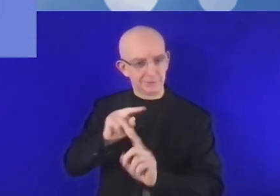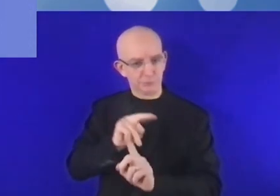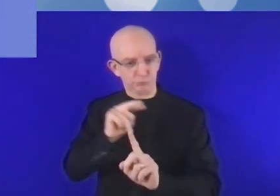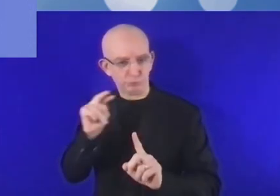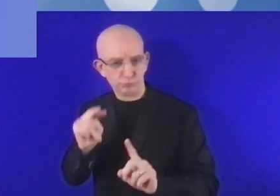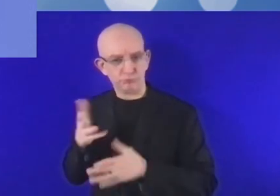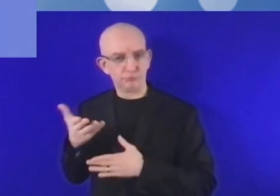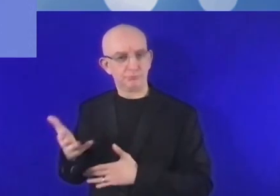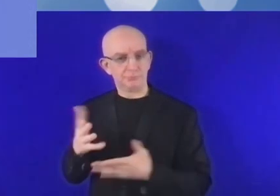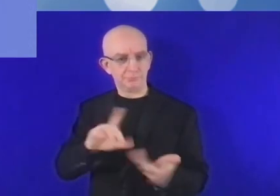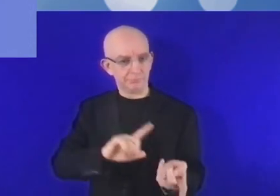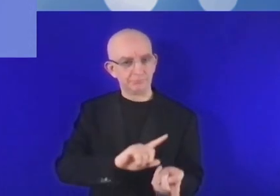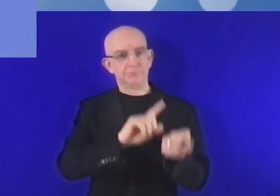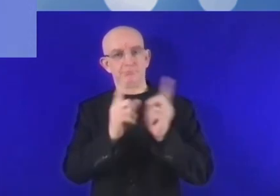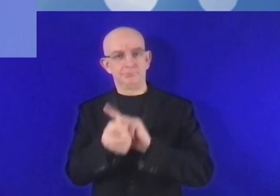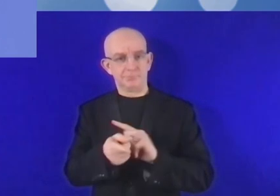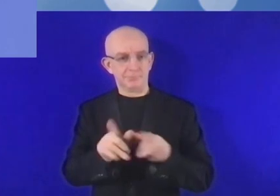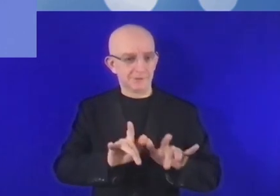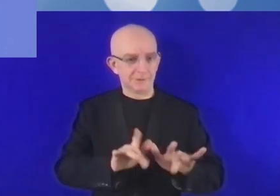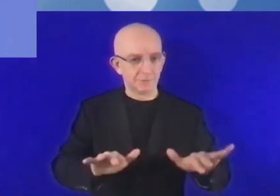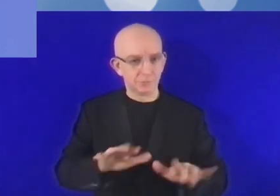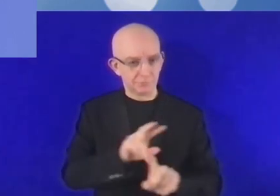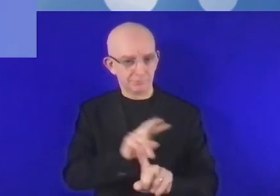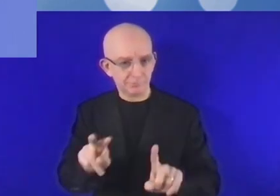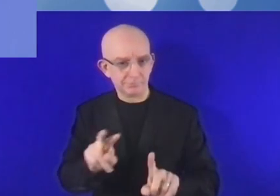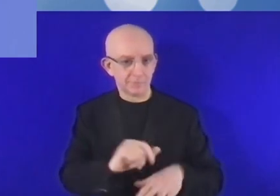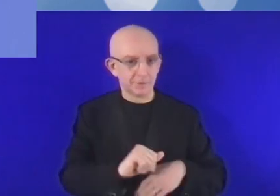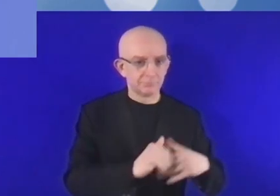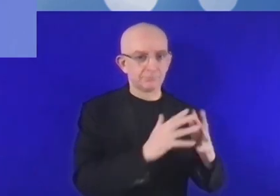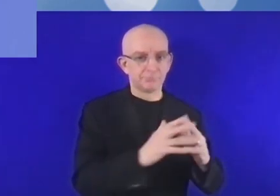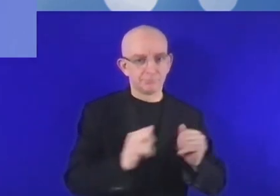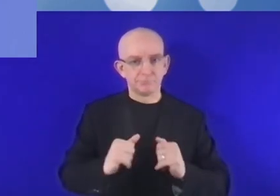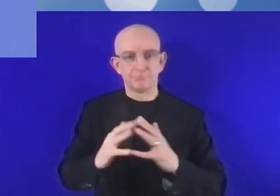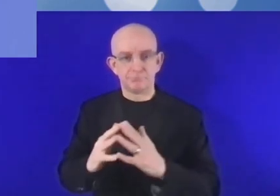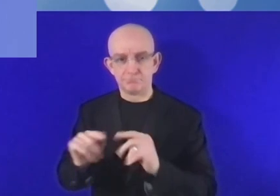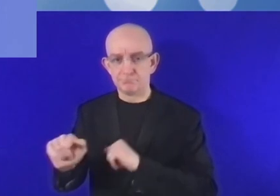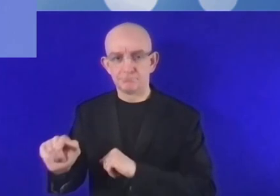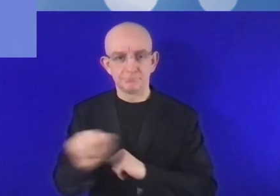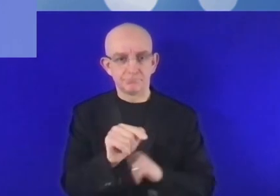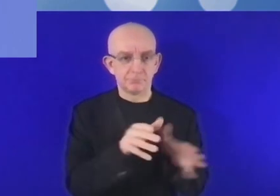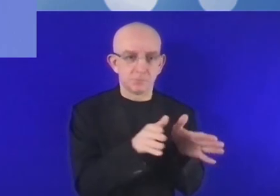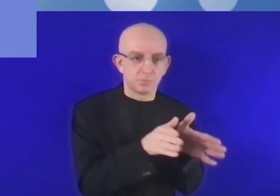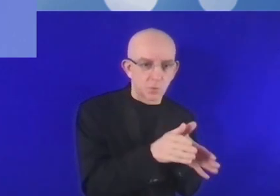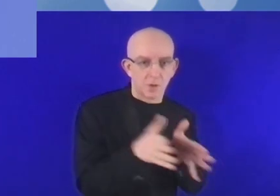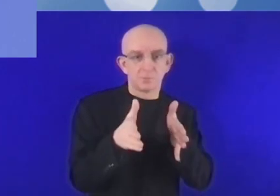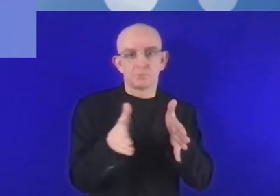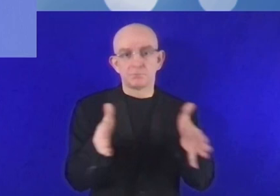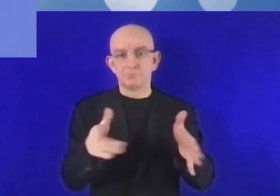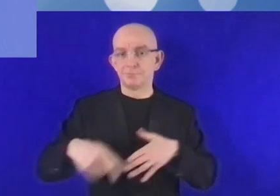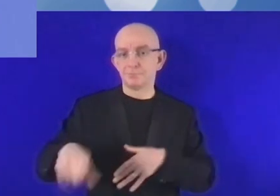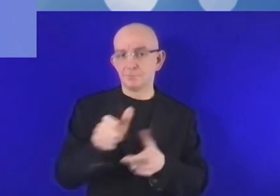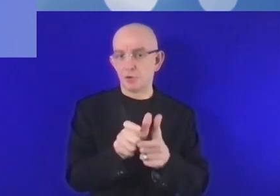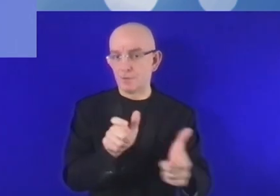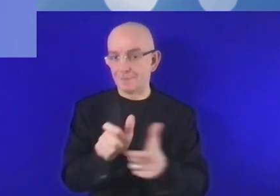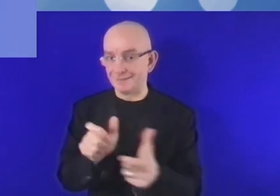Les entreprises et la révolution numérique. Nous allons demander le point de vue des PME. PME